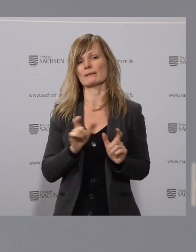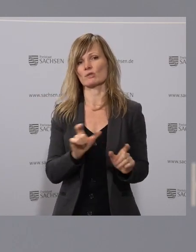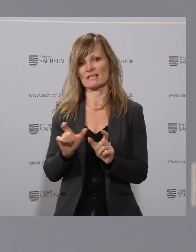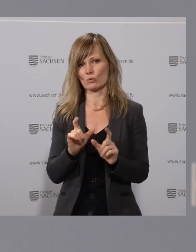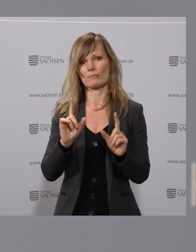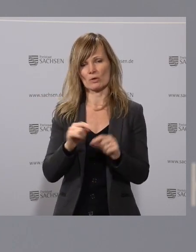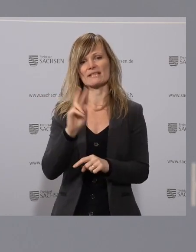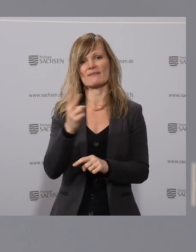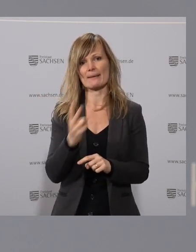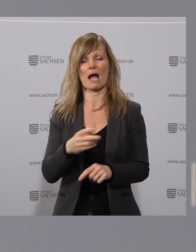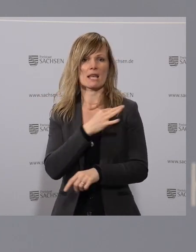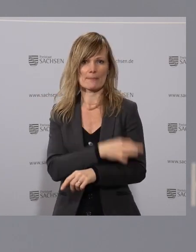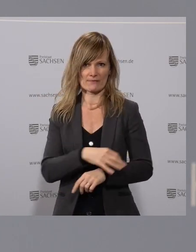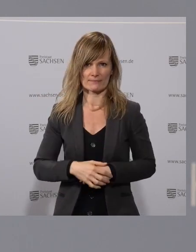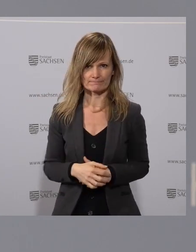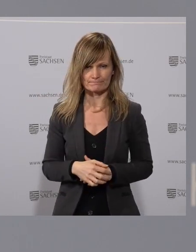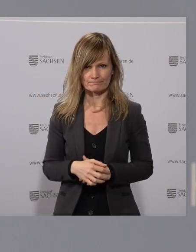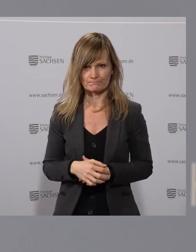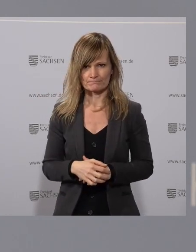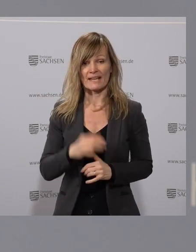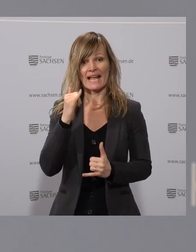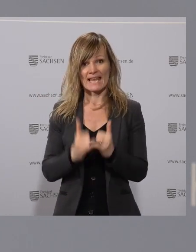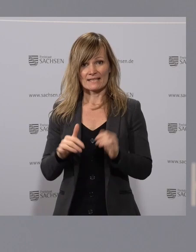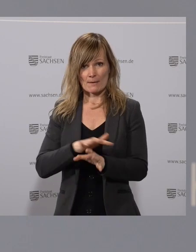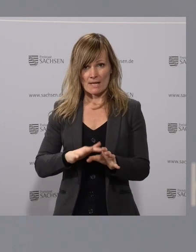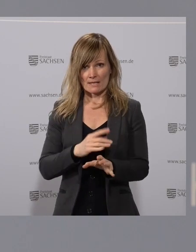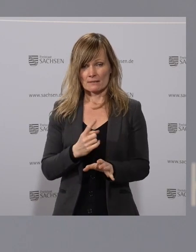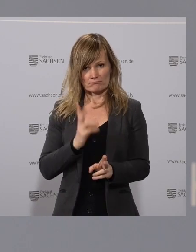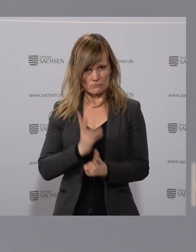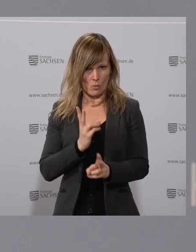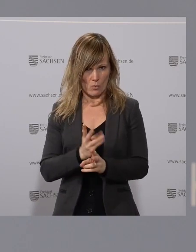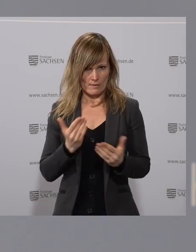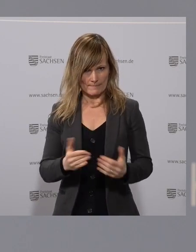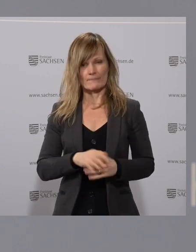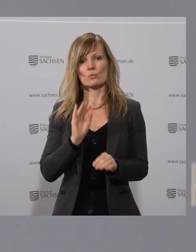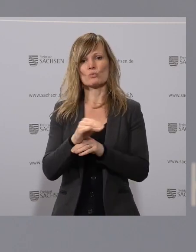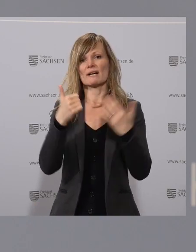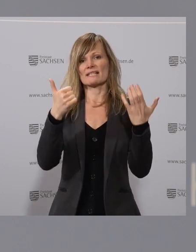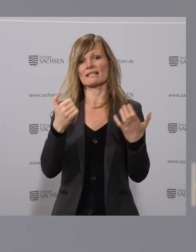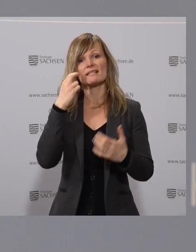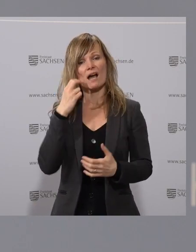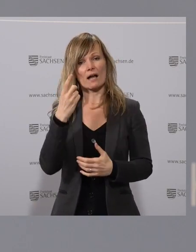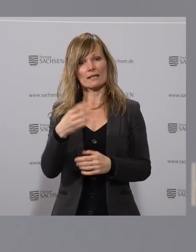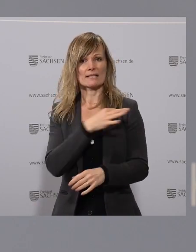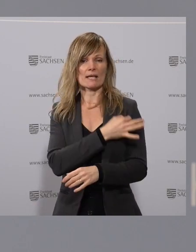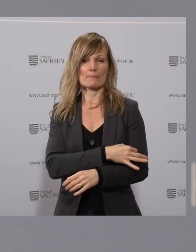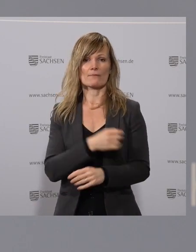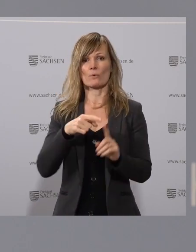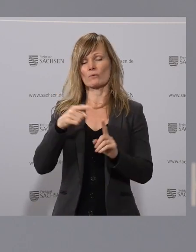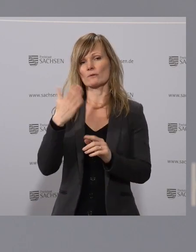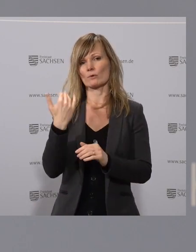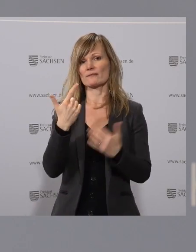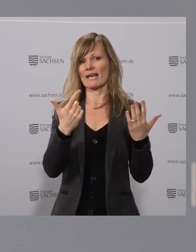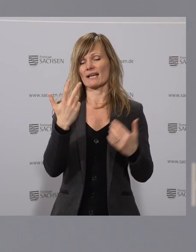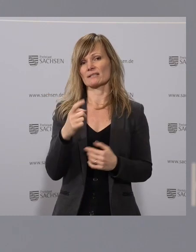Wir kommen aber da nicht weg von dem sogenannten letzten Platz. Wir haben bei den über 60-Jährigen eine Impfquote von 82,4